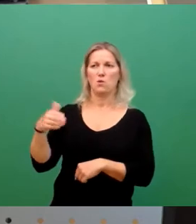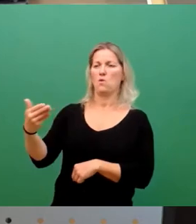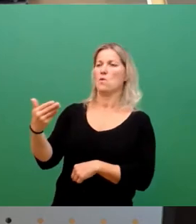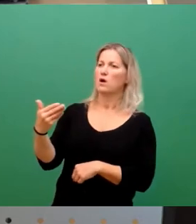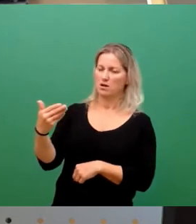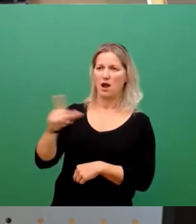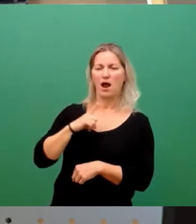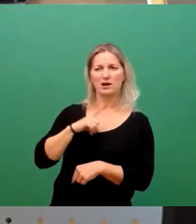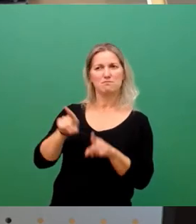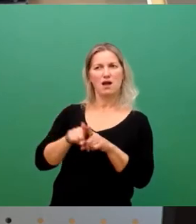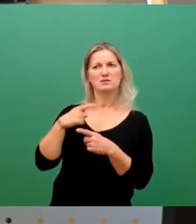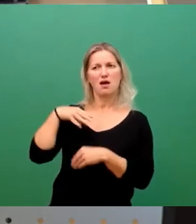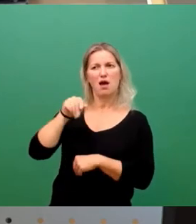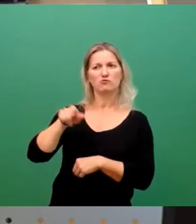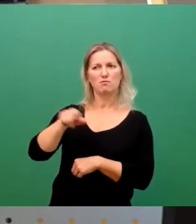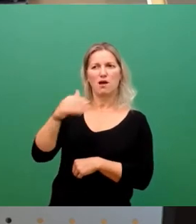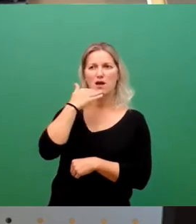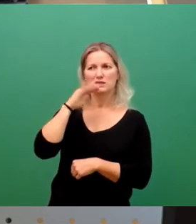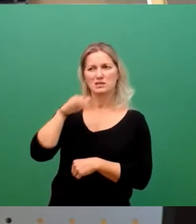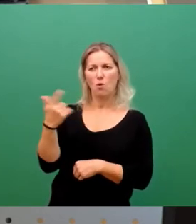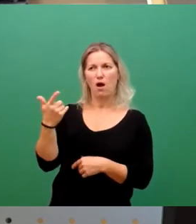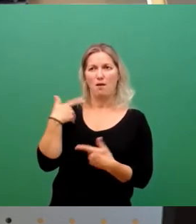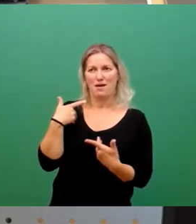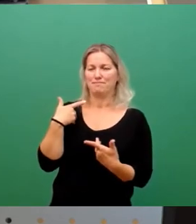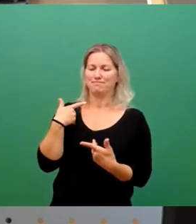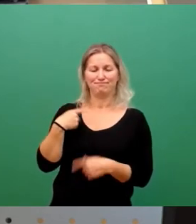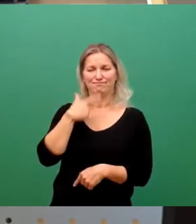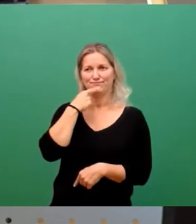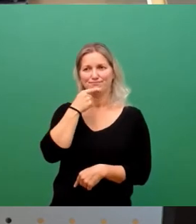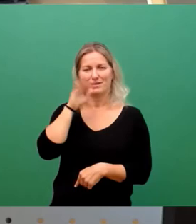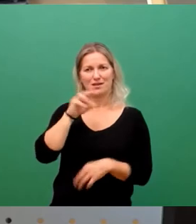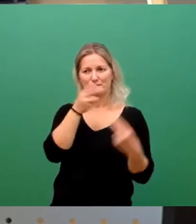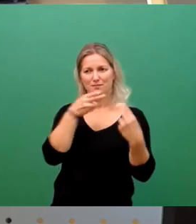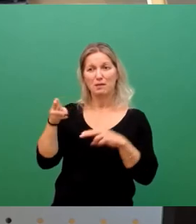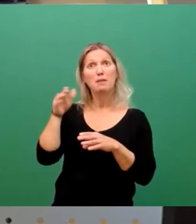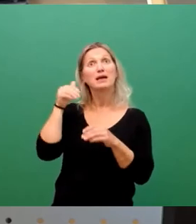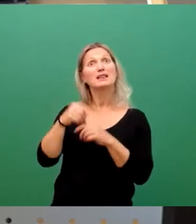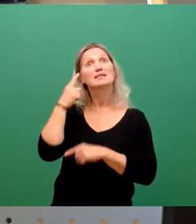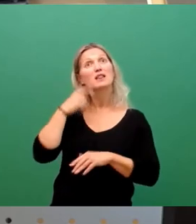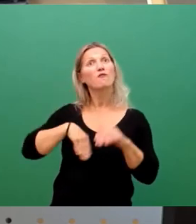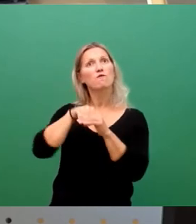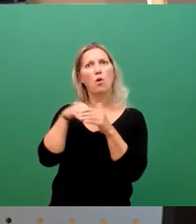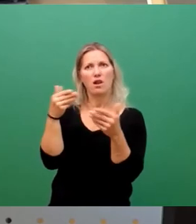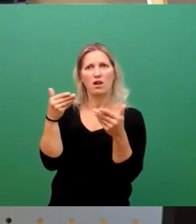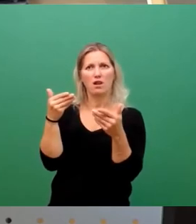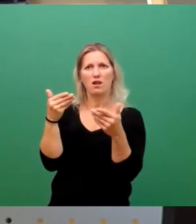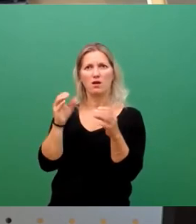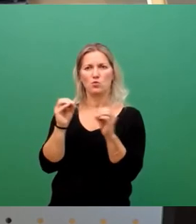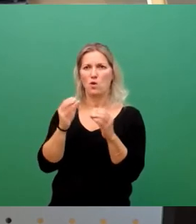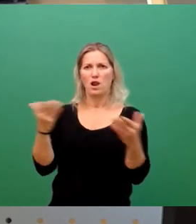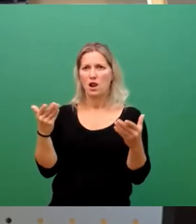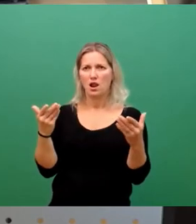zugetraut hätte. Ich weiß bloß nicht, wie man darauf erwidern soll, weil es ist nichts Sinnvolles gewesen, Herr Lichty. Und das ist das Betrübliche an der